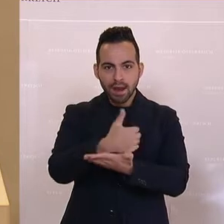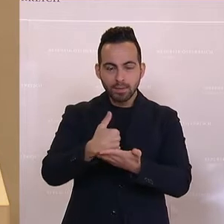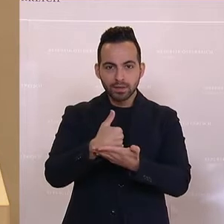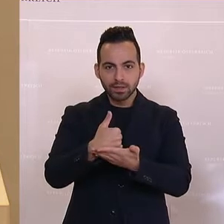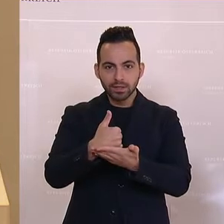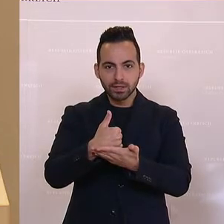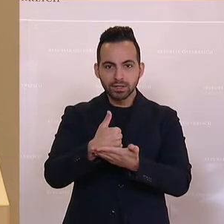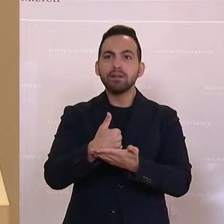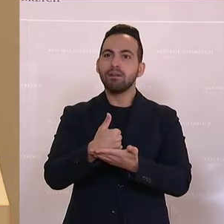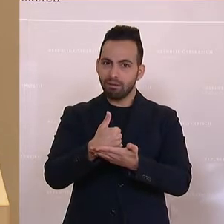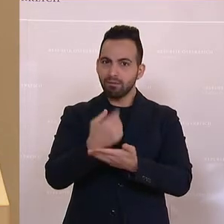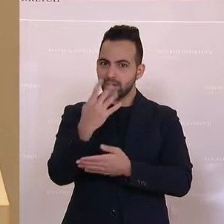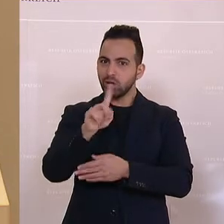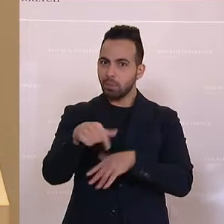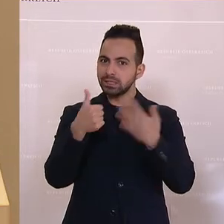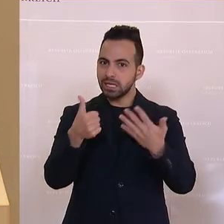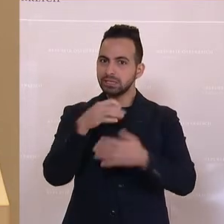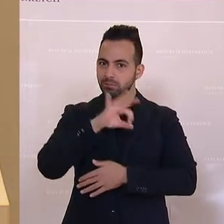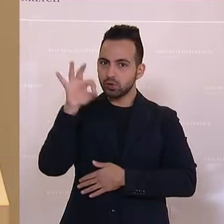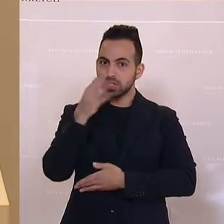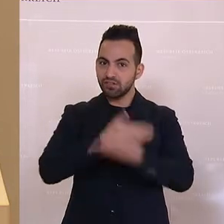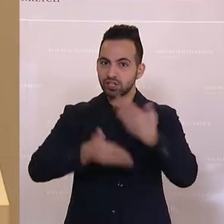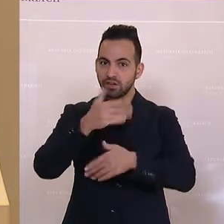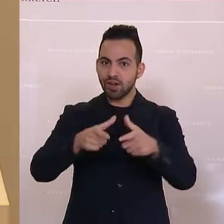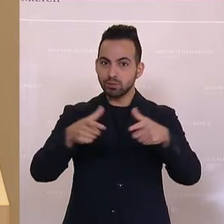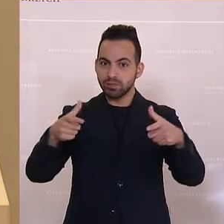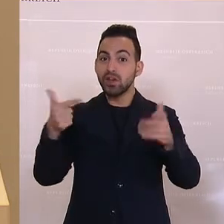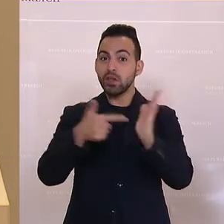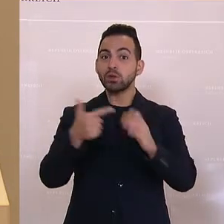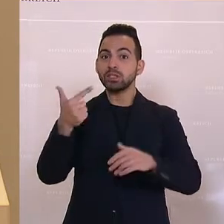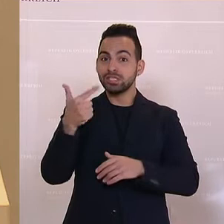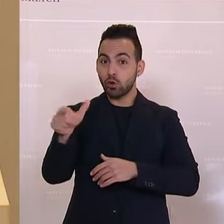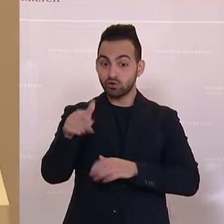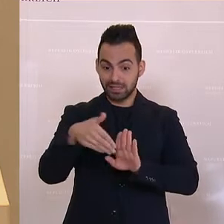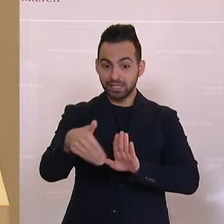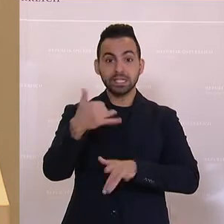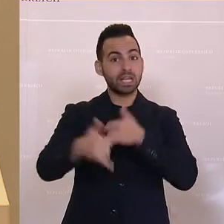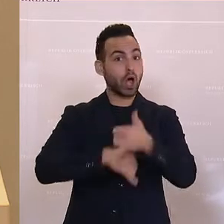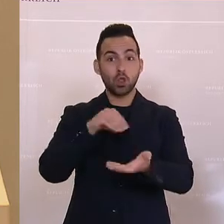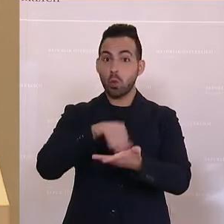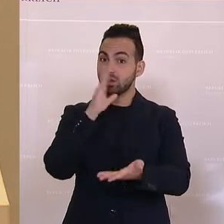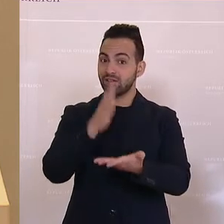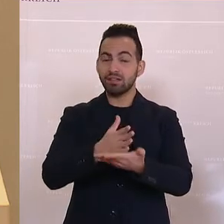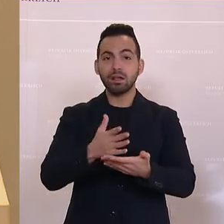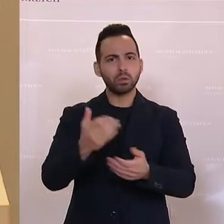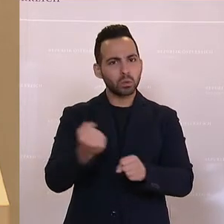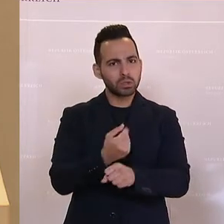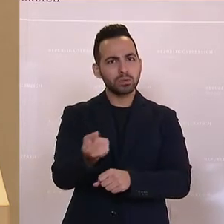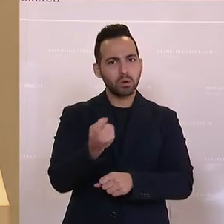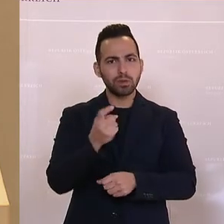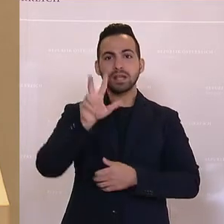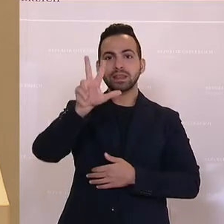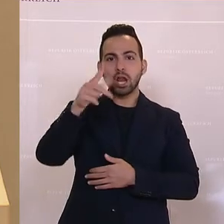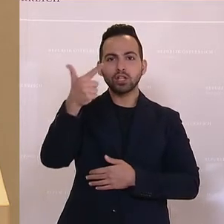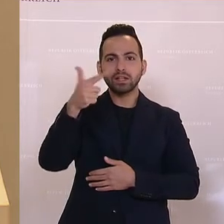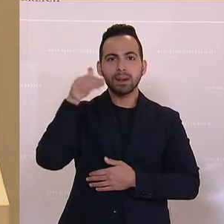von 4,6 Prozent. 2022, das Jahr ist noch nicht vorbei, aber die Prognose ist 23 Milliarden Euro minus